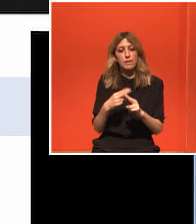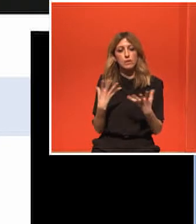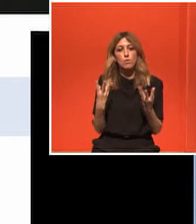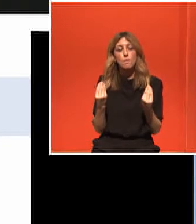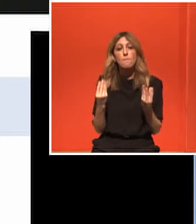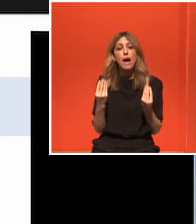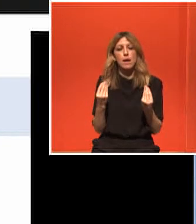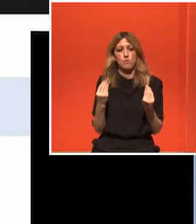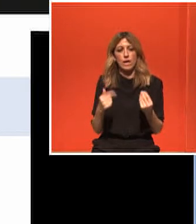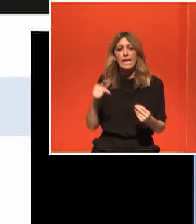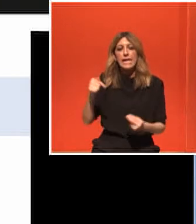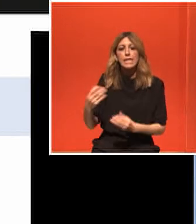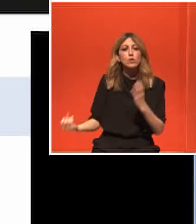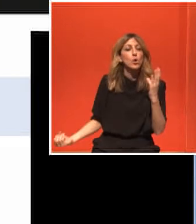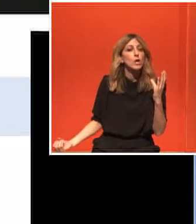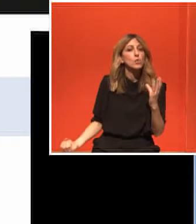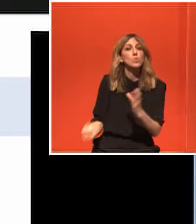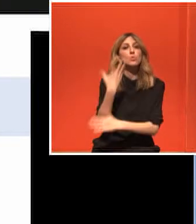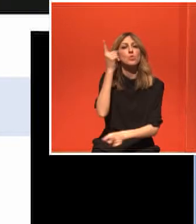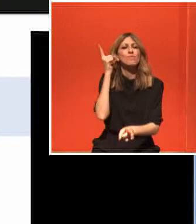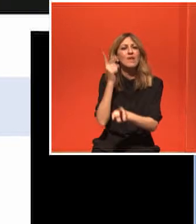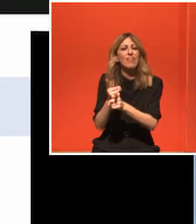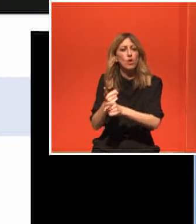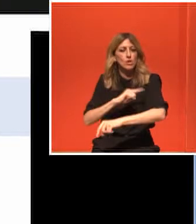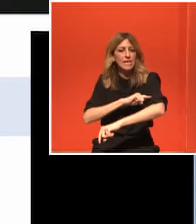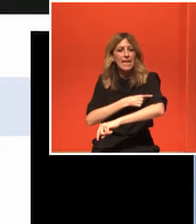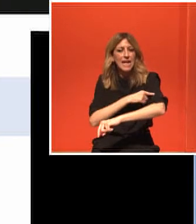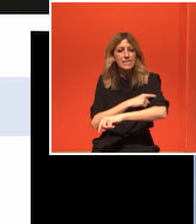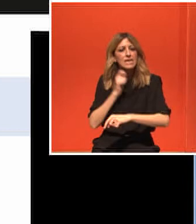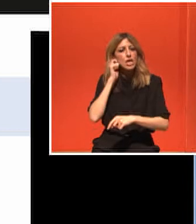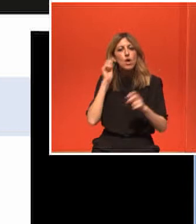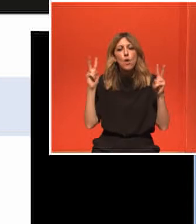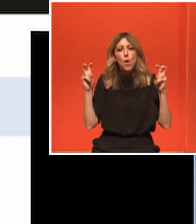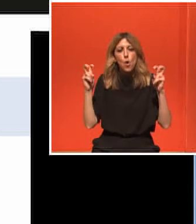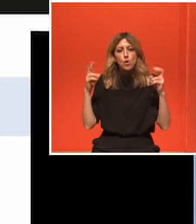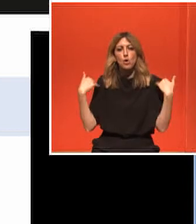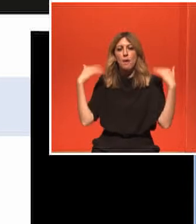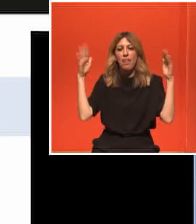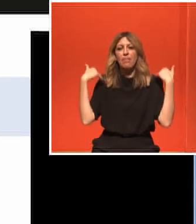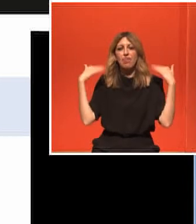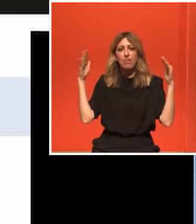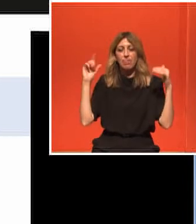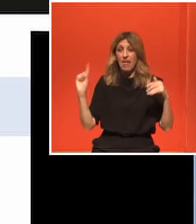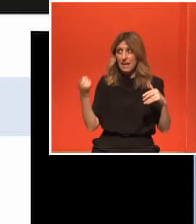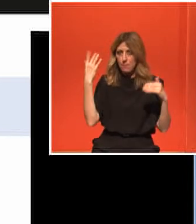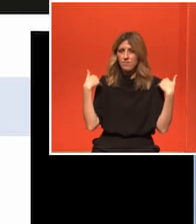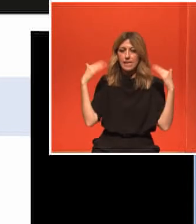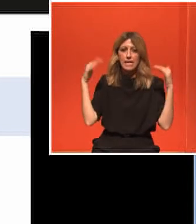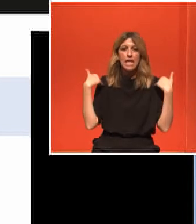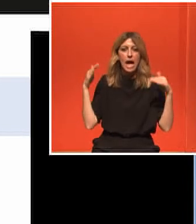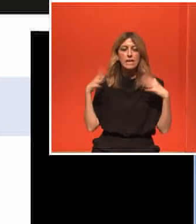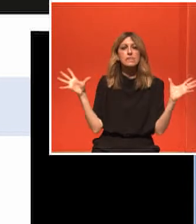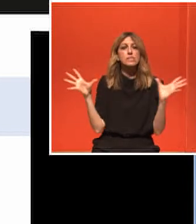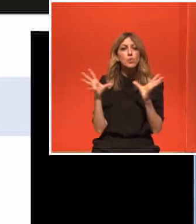εξειδίκευση που λέγεται Exercise Oncology. Είναι επίσημος πλέον. Είναι θεαματική η διαφορά η